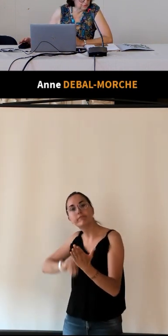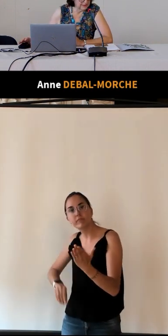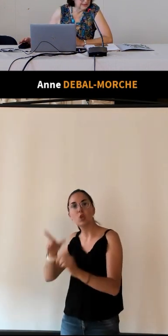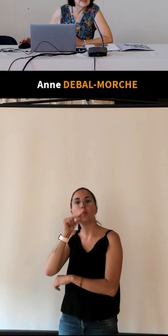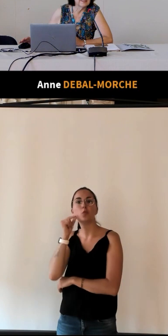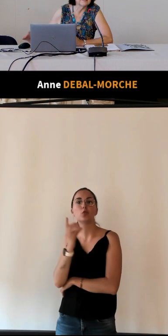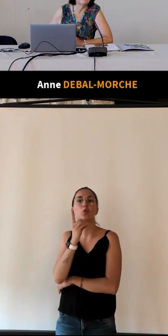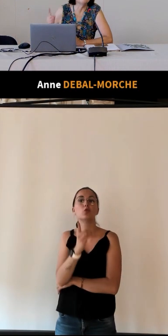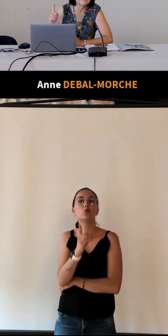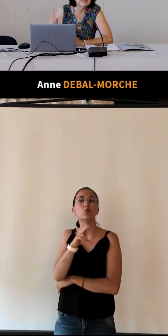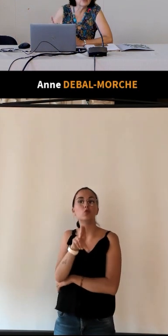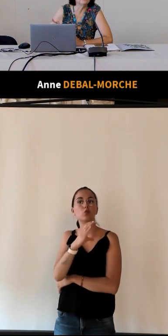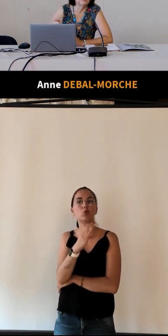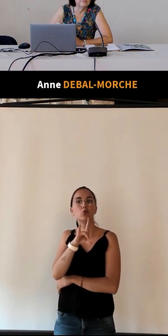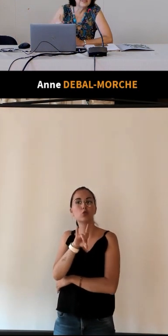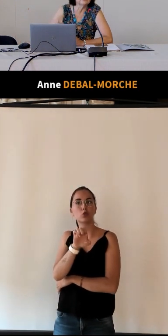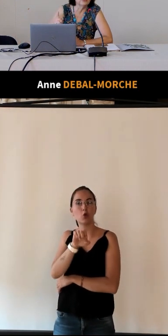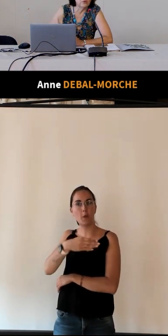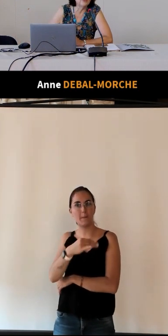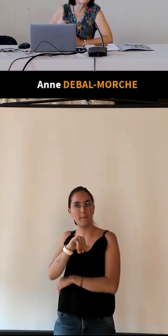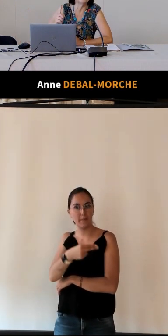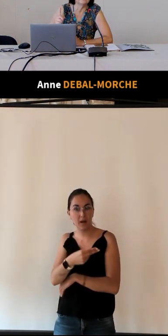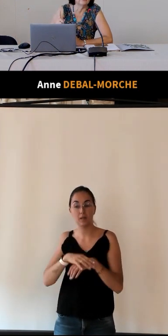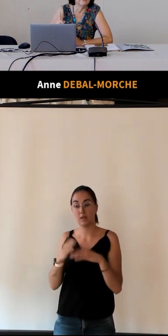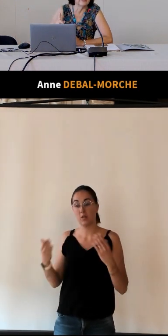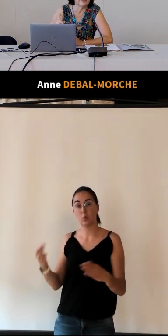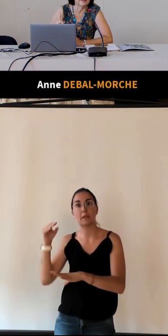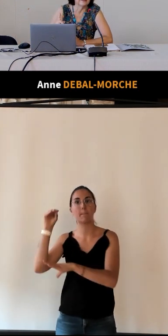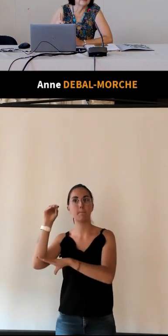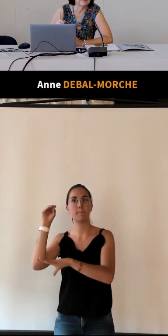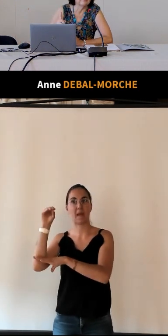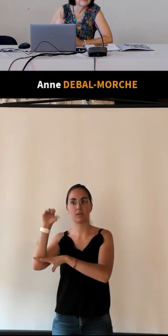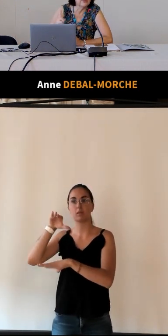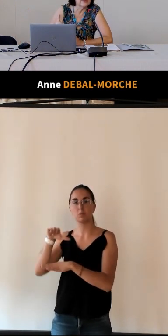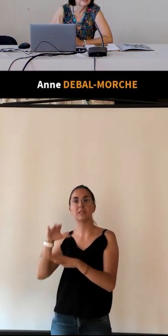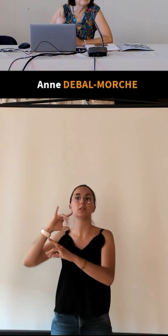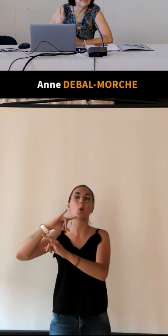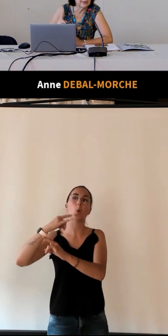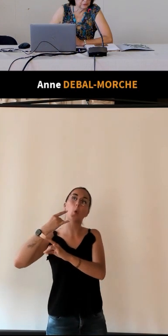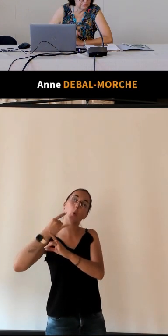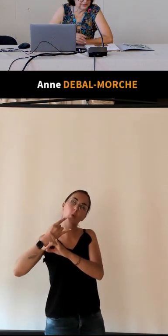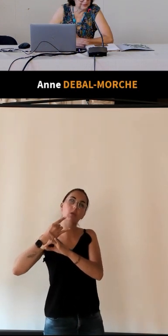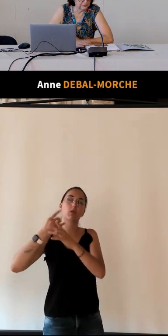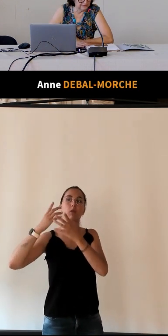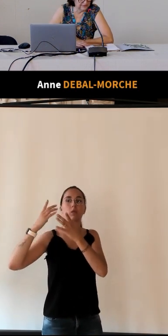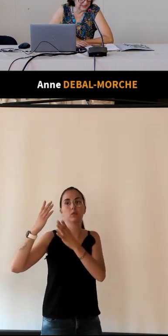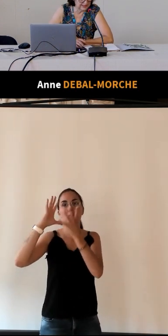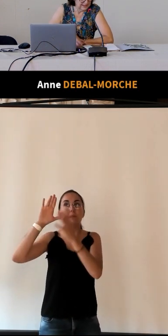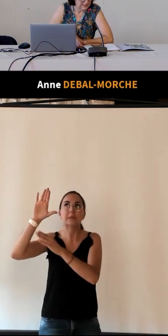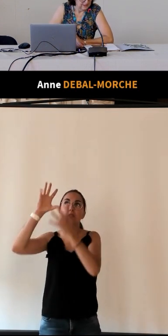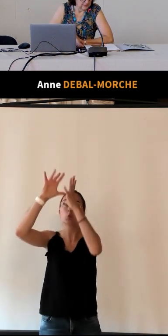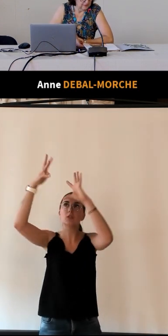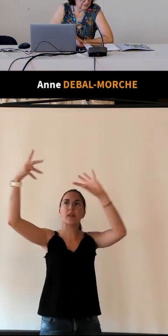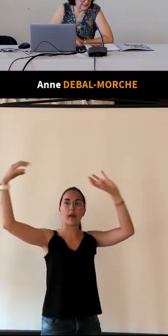Duchemin, qui est maître de l'hôtel de l'univers, il n pas maître d'hôtel, mais maître de l'hôtel de l'univers,